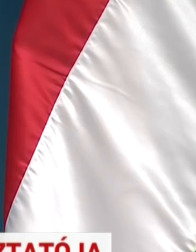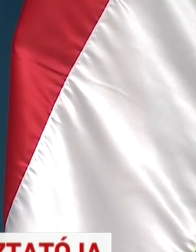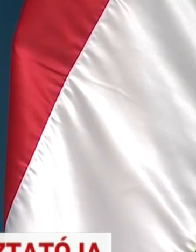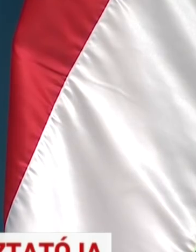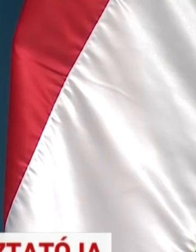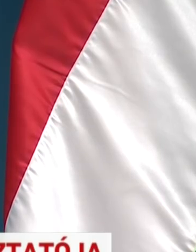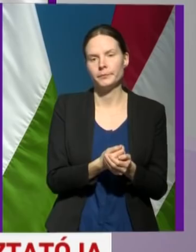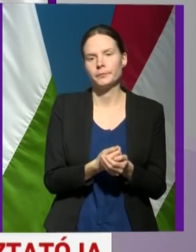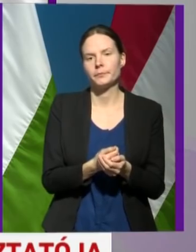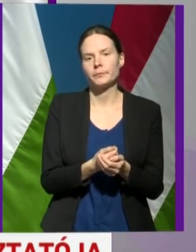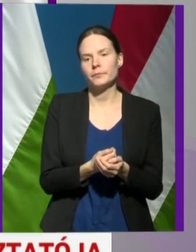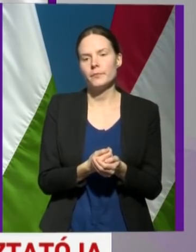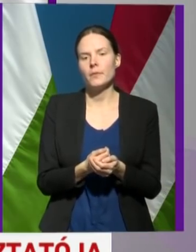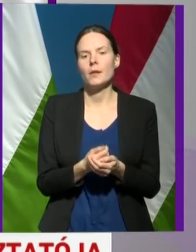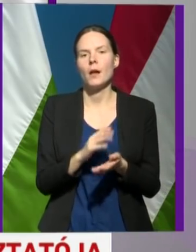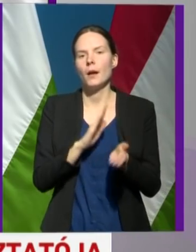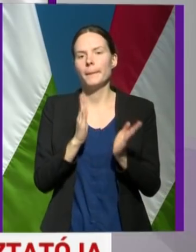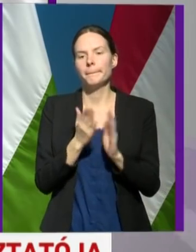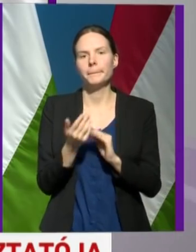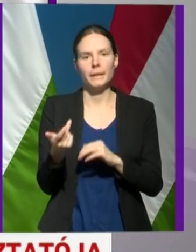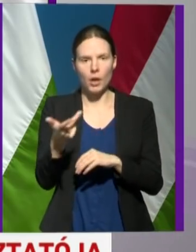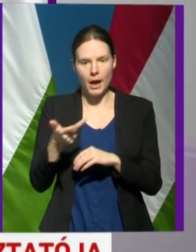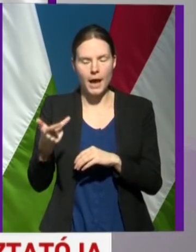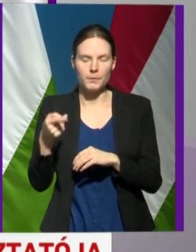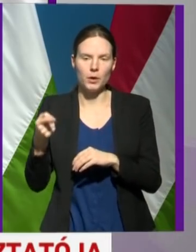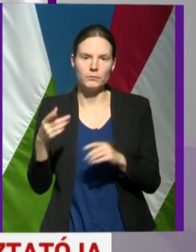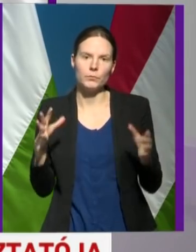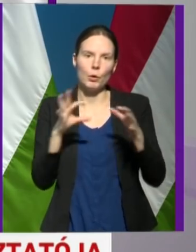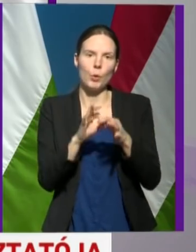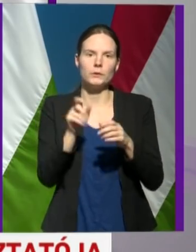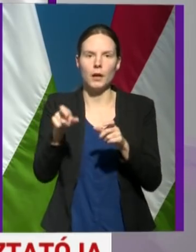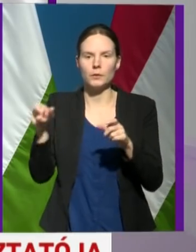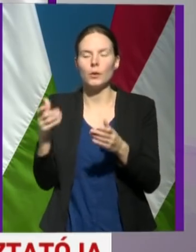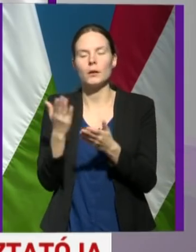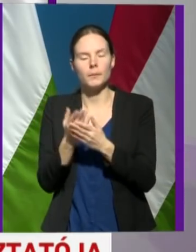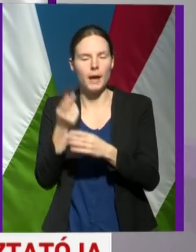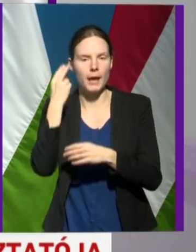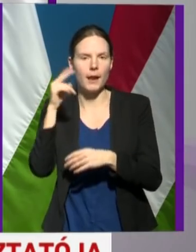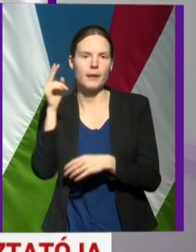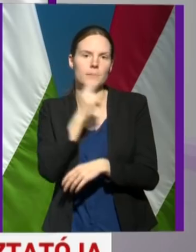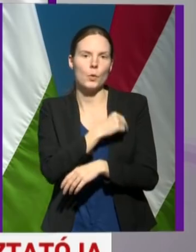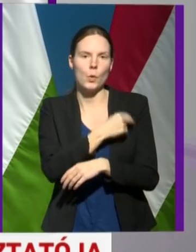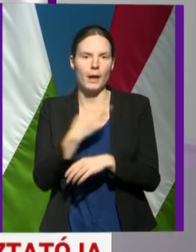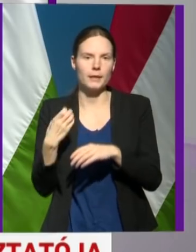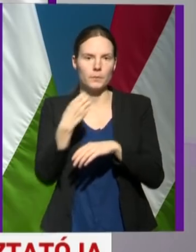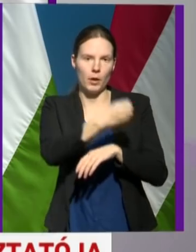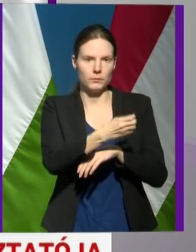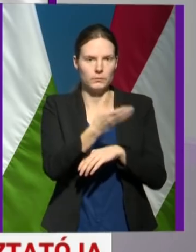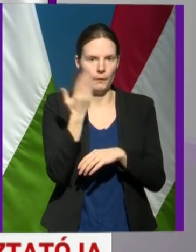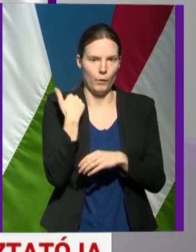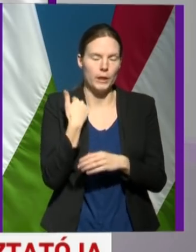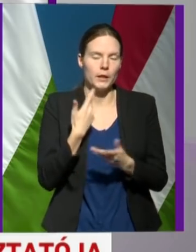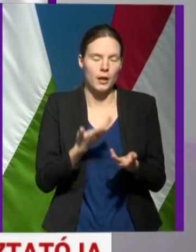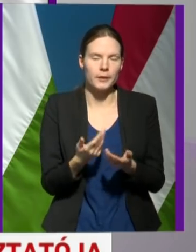Magyarországon. Mindhárman kontaktként már a László kórházban voltak. Tehát